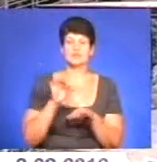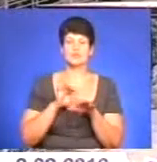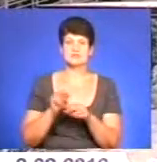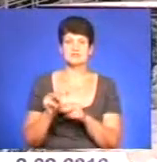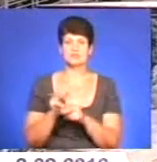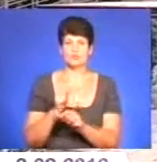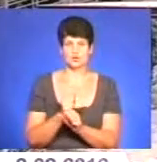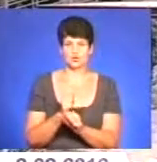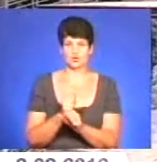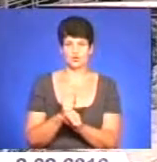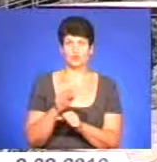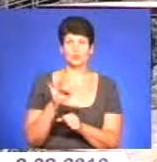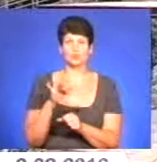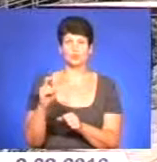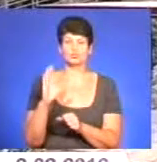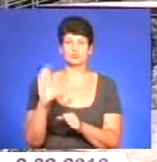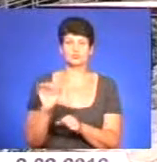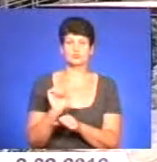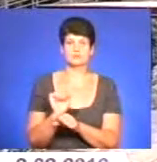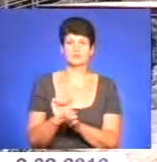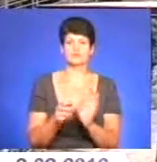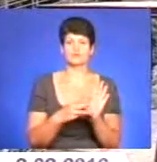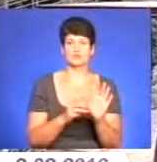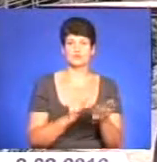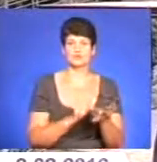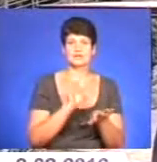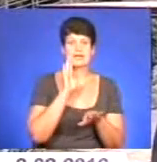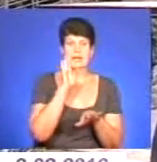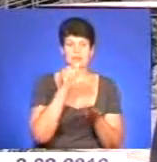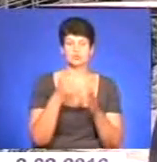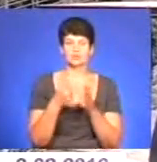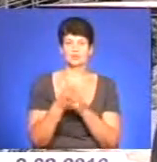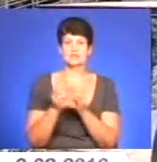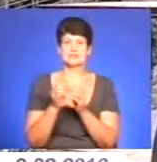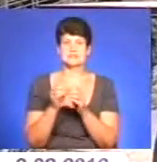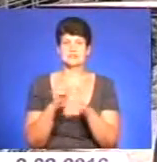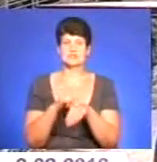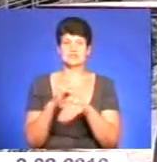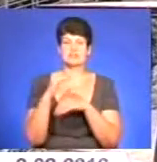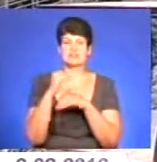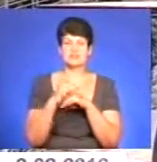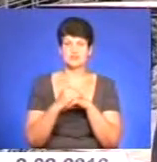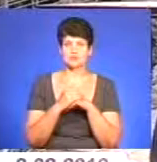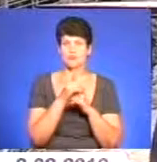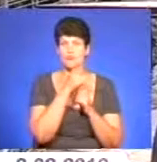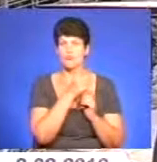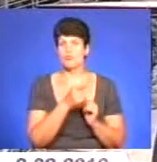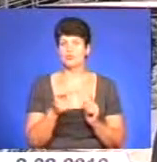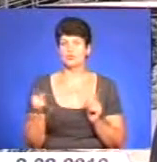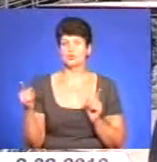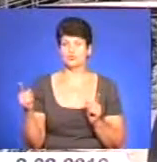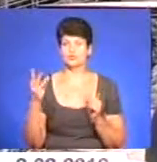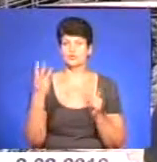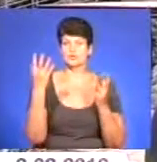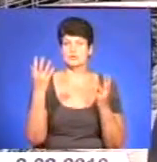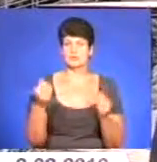роботи. Рух буде перекритий від 8-ї години ранку до 10-ї години вечора. Тернополя впродовж трьох